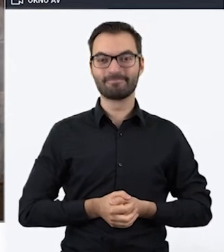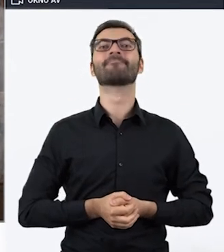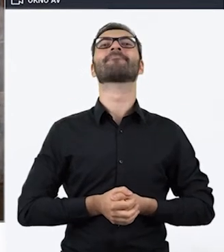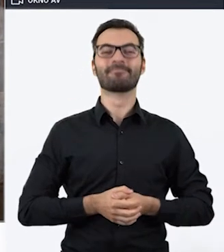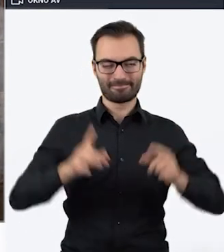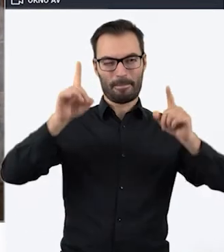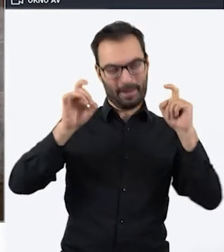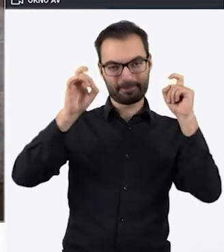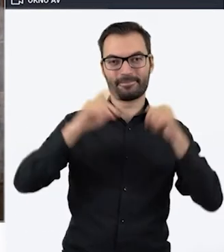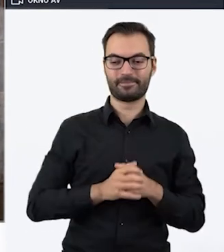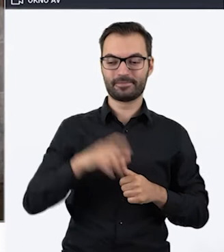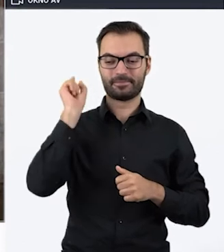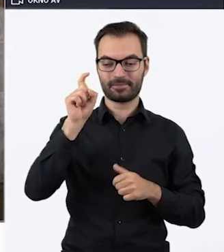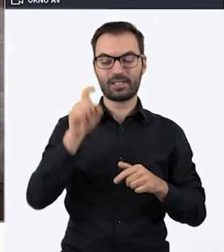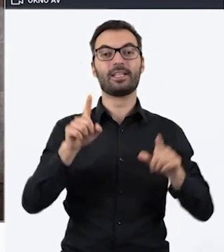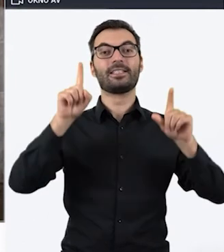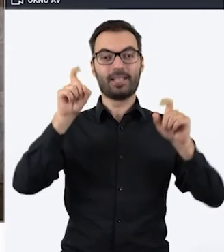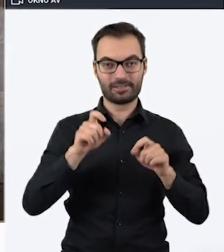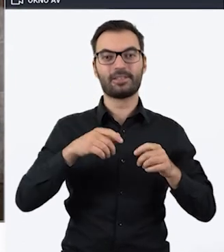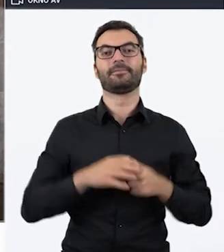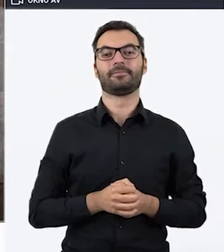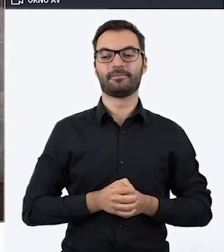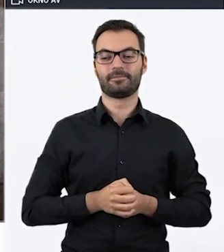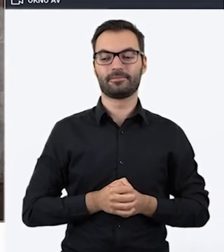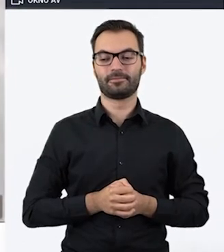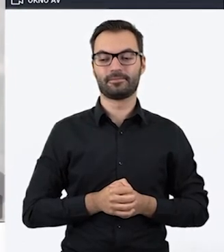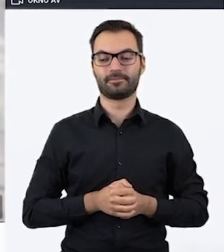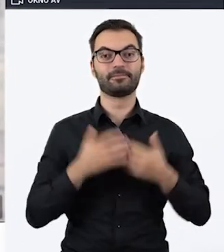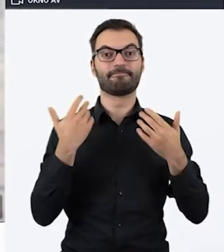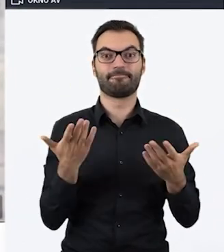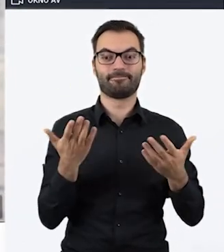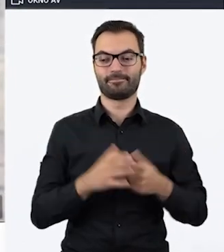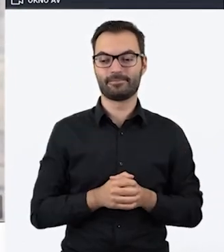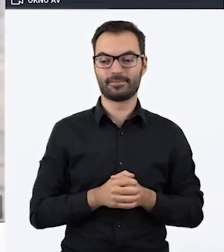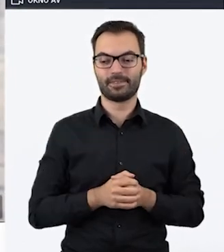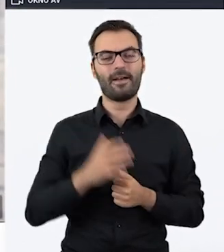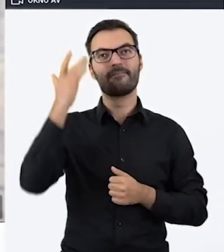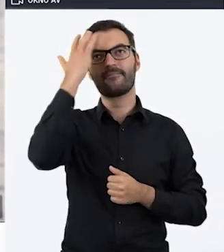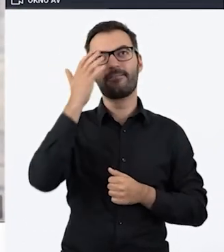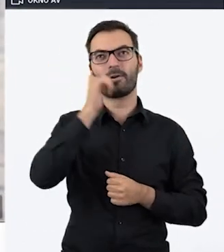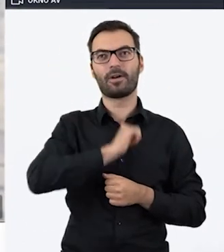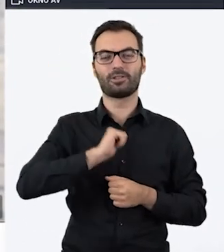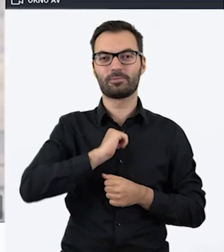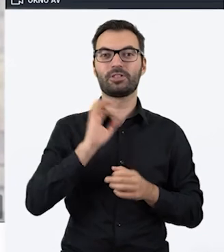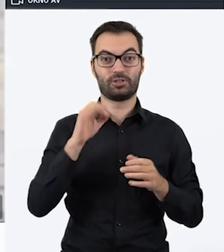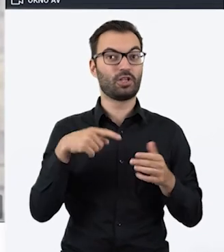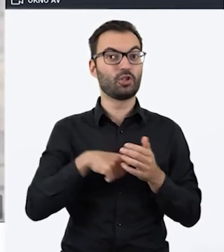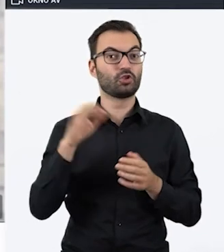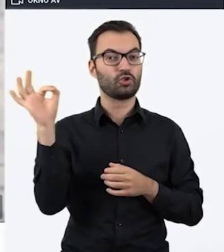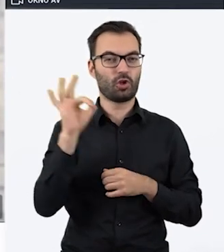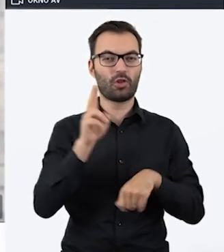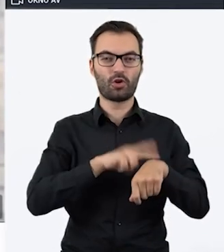I zaczynamy. Klikam rozpocznij i zaczynajmy. Drodzy Państwo, proszę sobie wyobrazić, że jest środa,